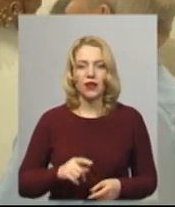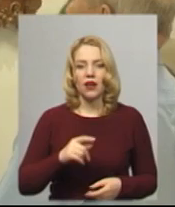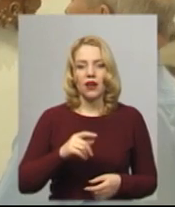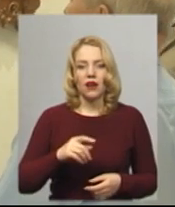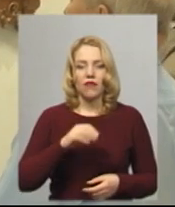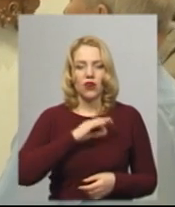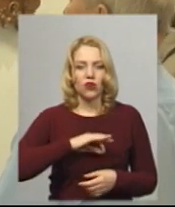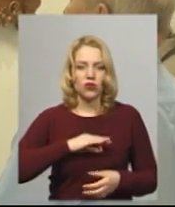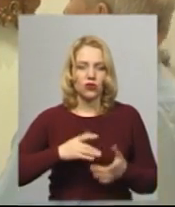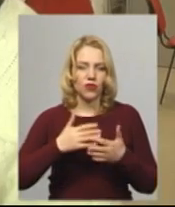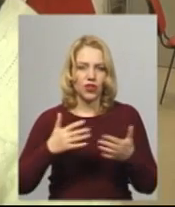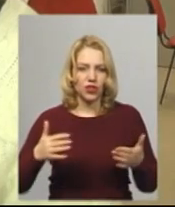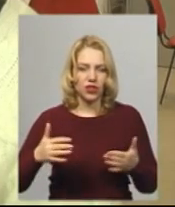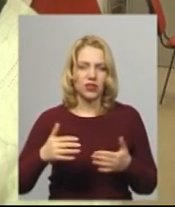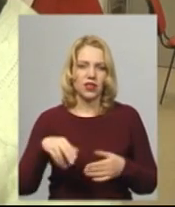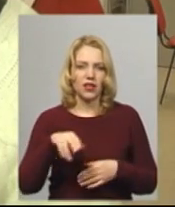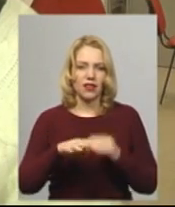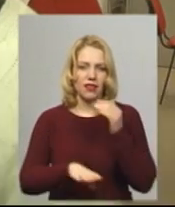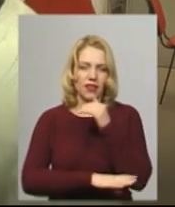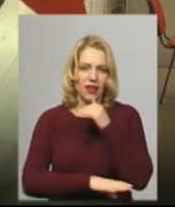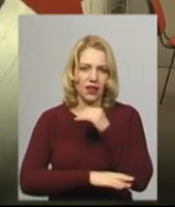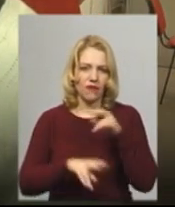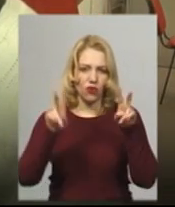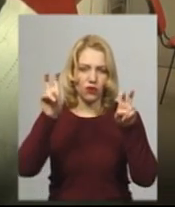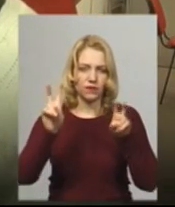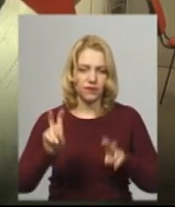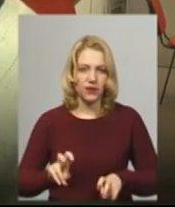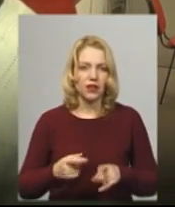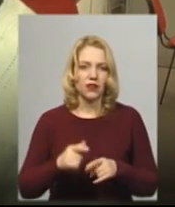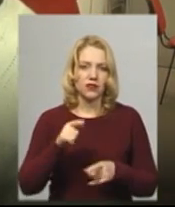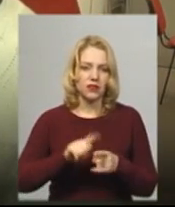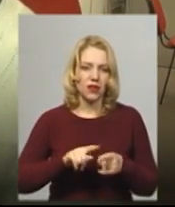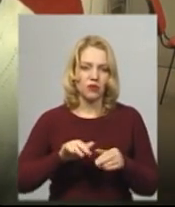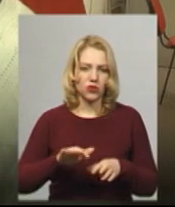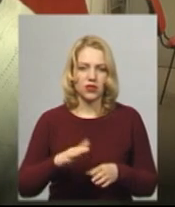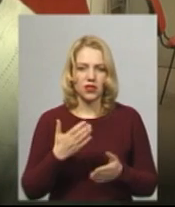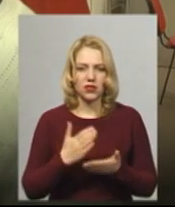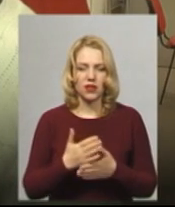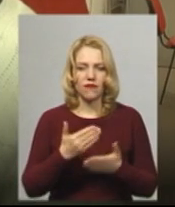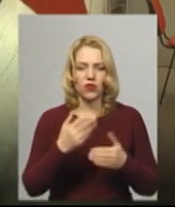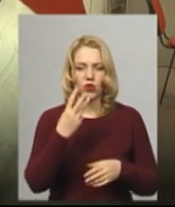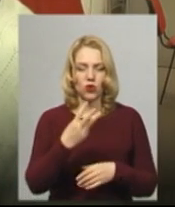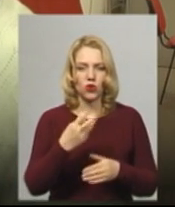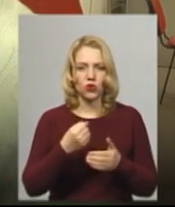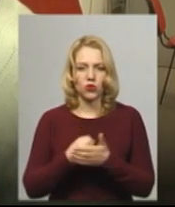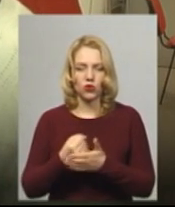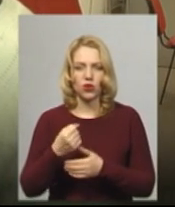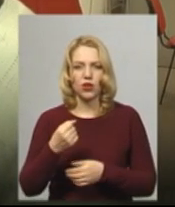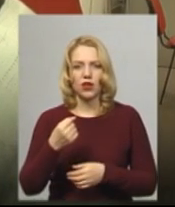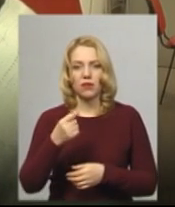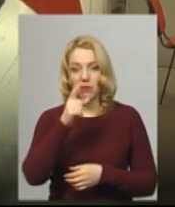використовую різні породи деревини. Це довгий процес. Це процес іде від трьох місяців до року.